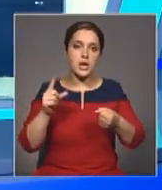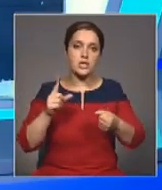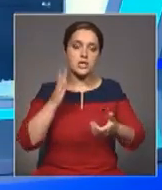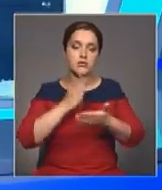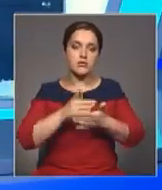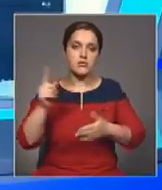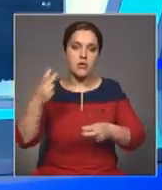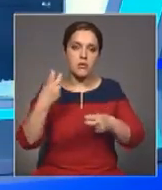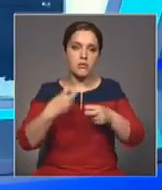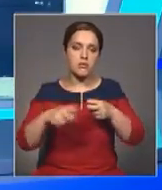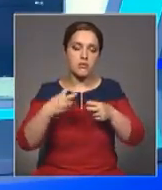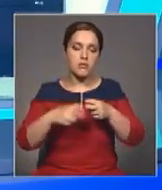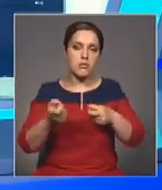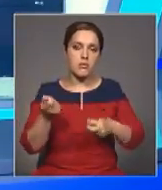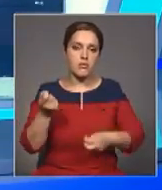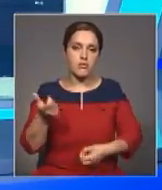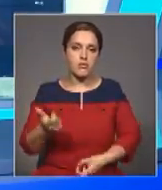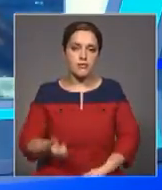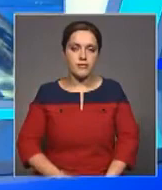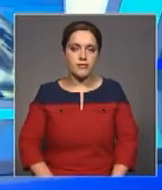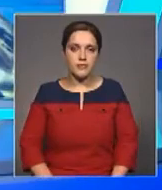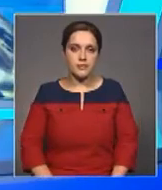отделался незначительными ушибами.